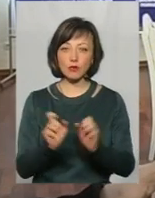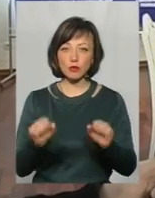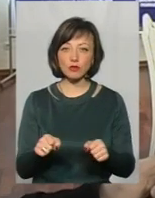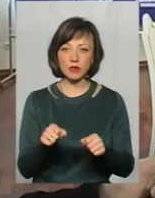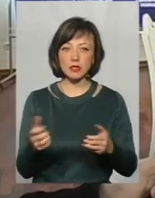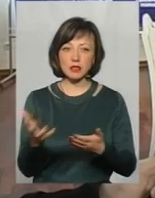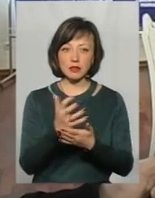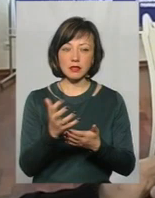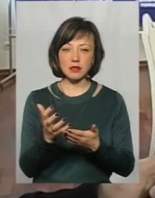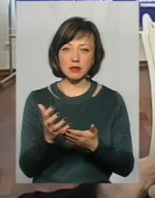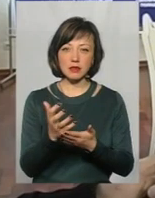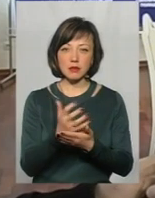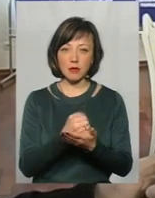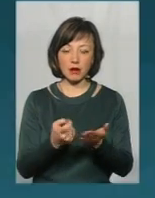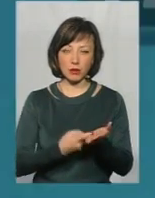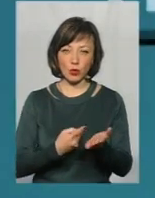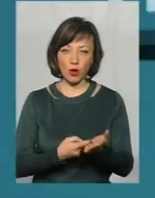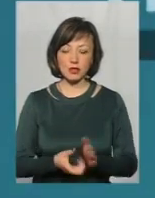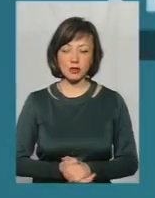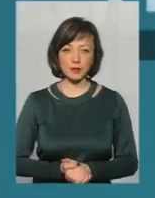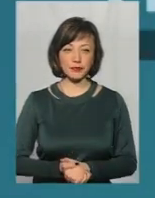оперативно зібрати речові докази.